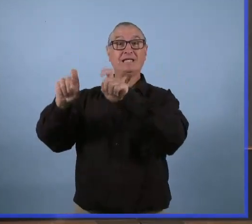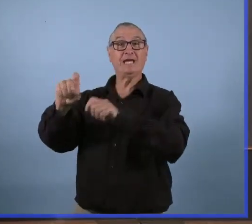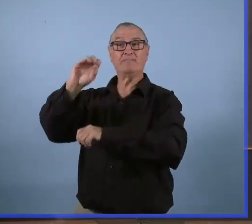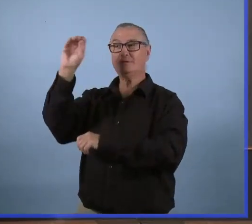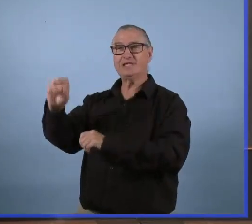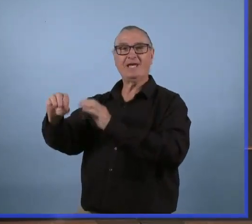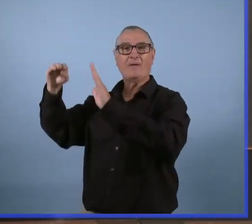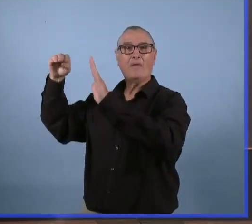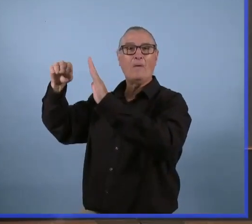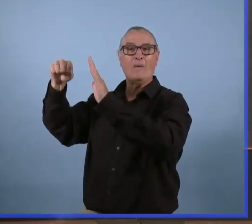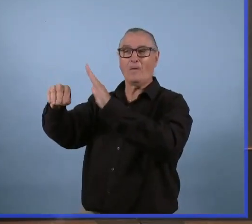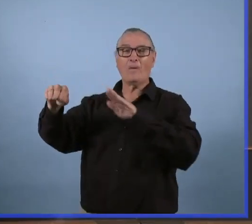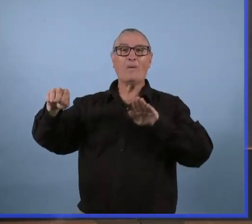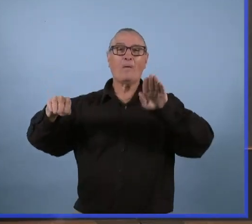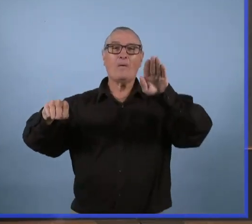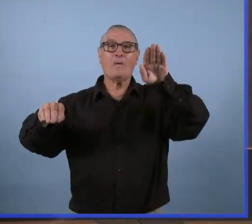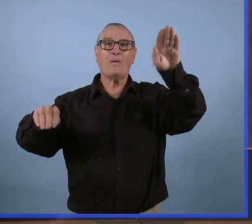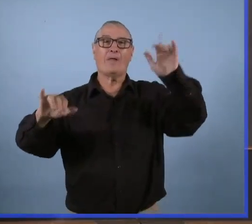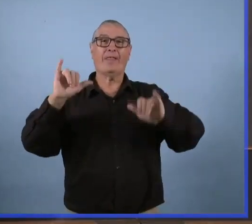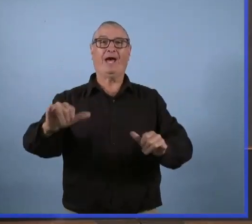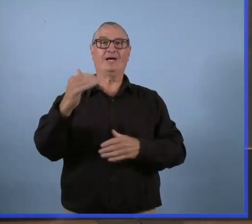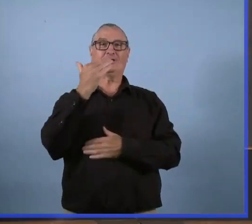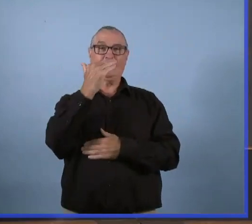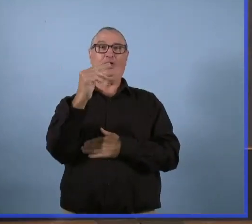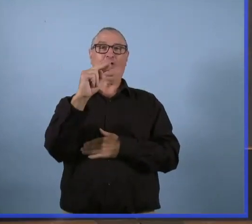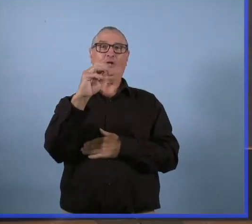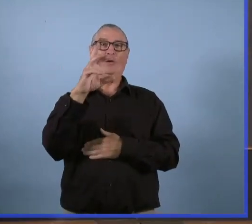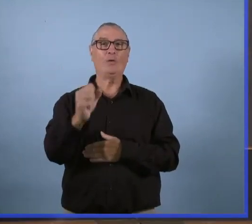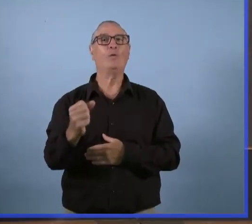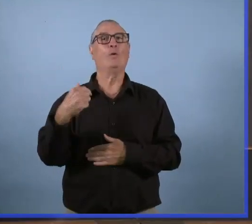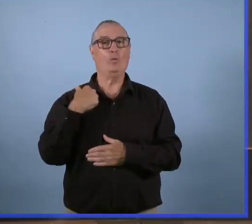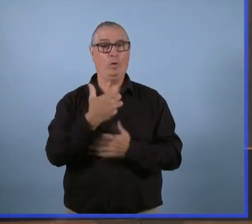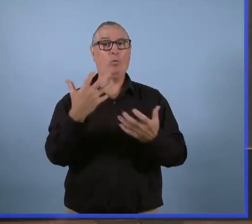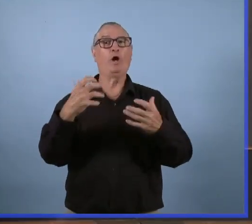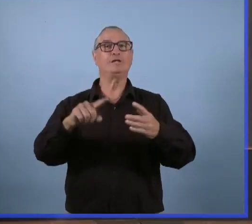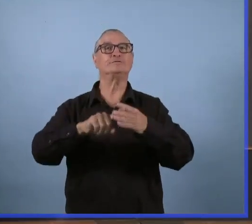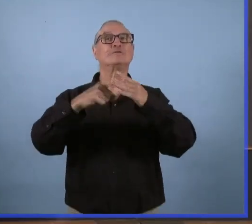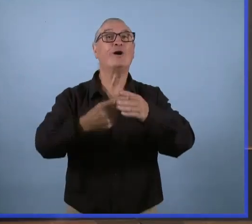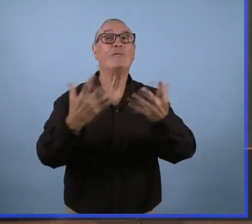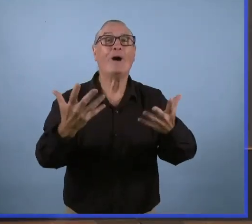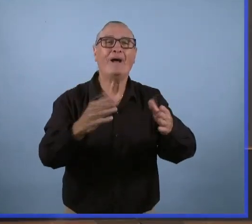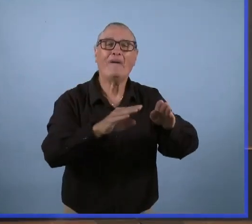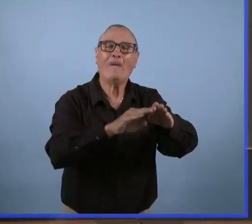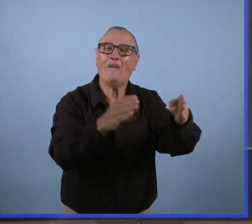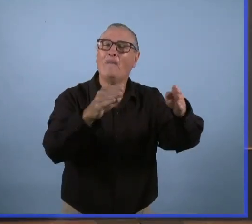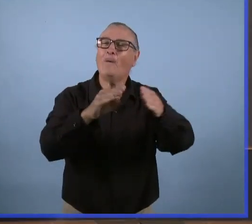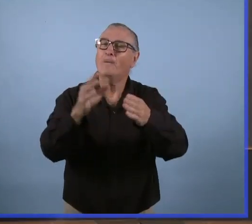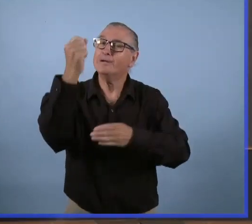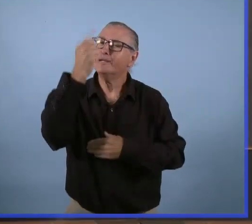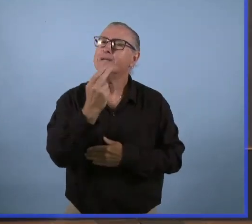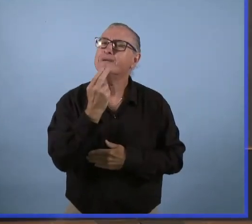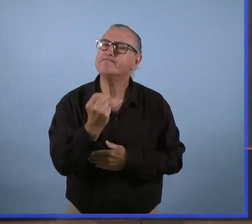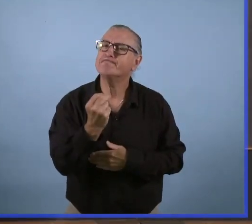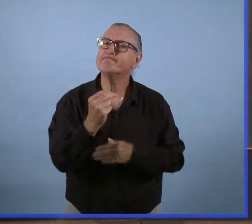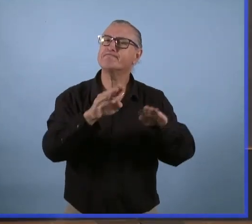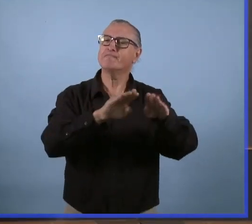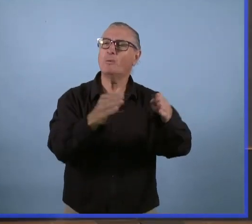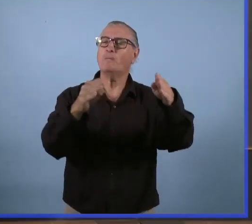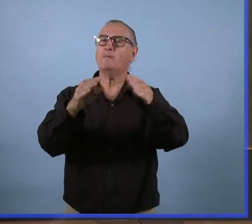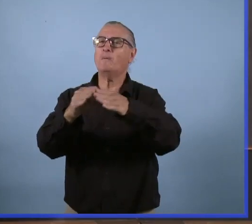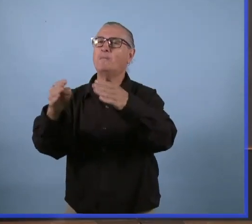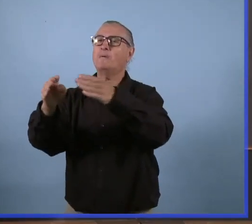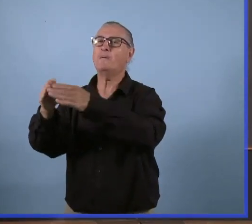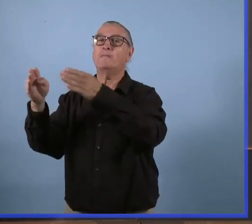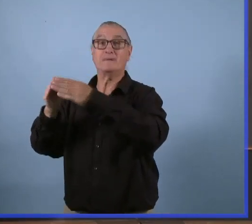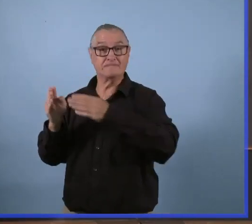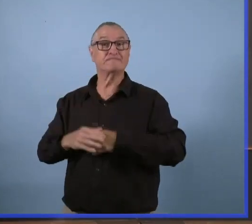Cela nous permet de rouvrir ces services importants. A partir de lundi, des données sur les